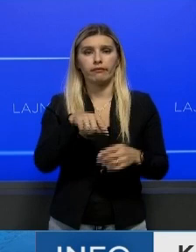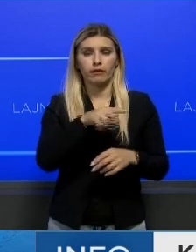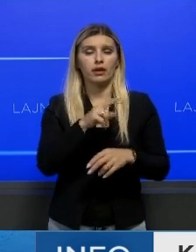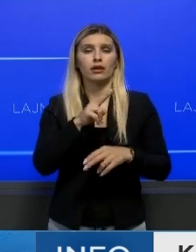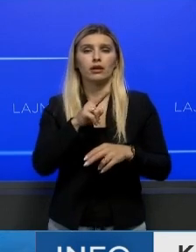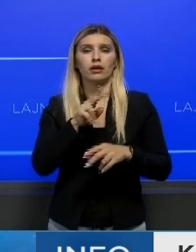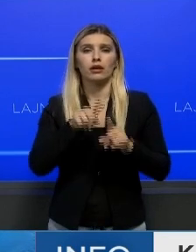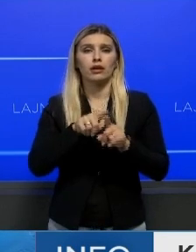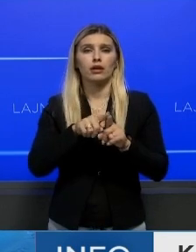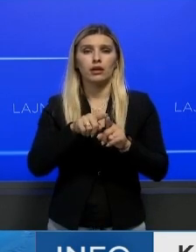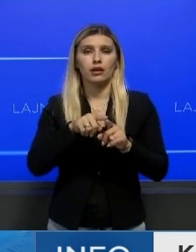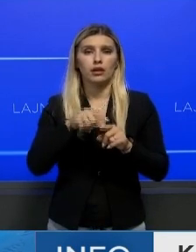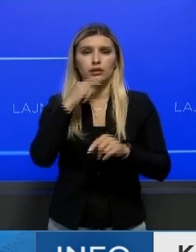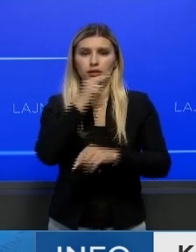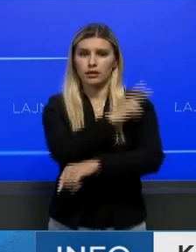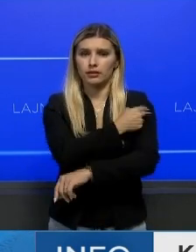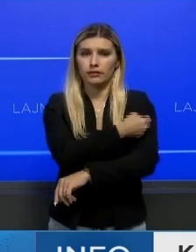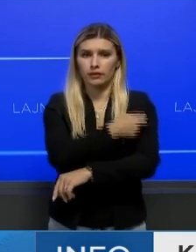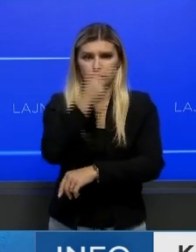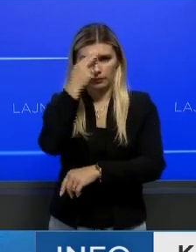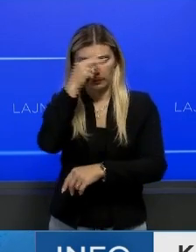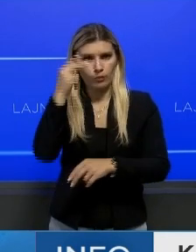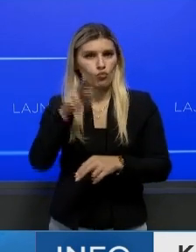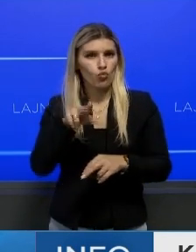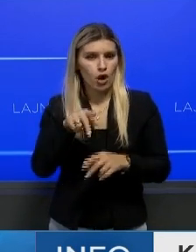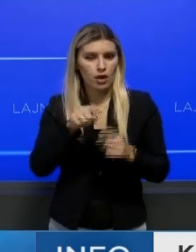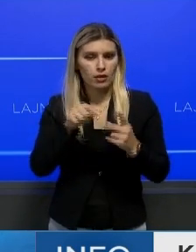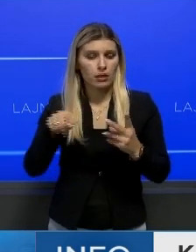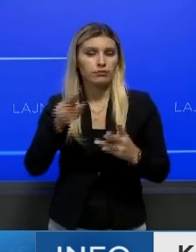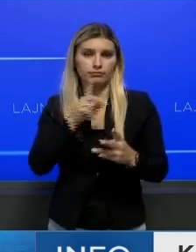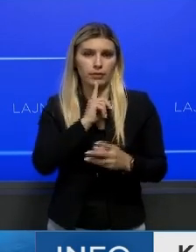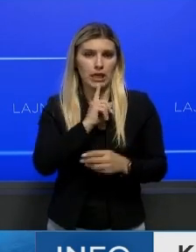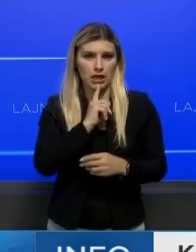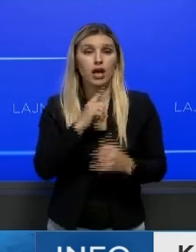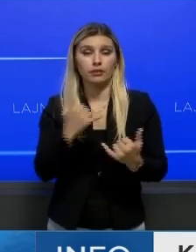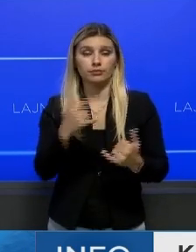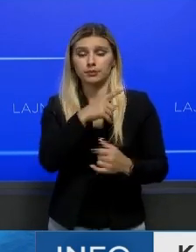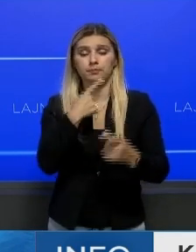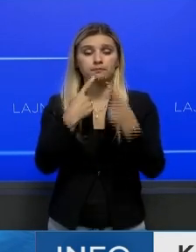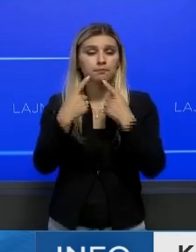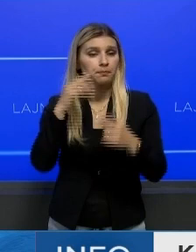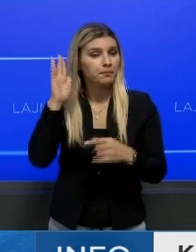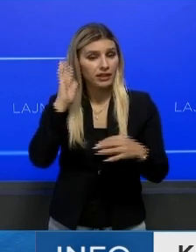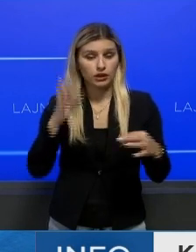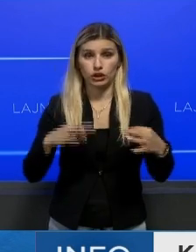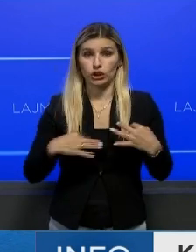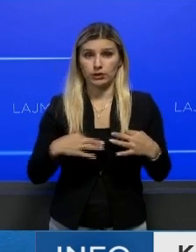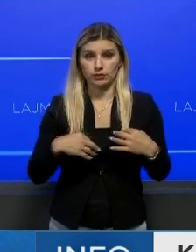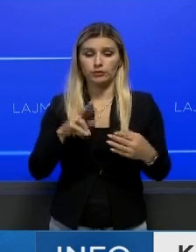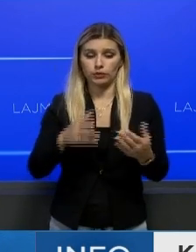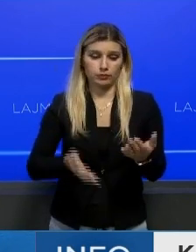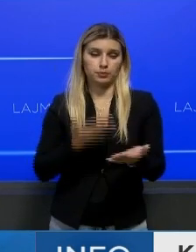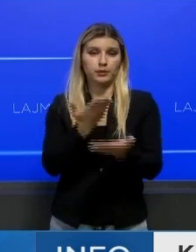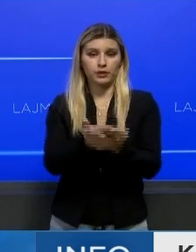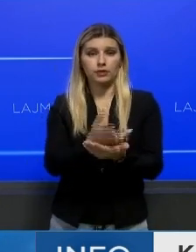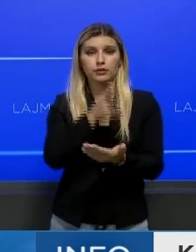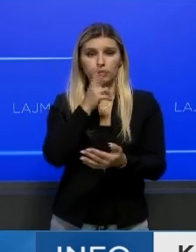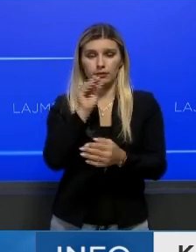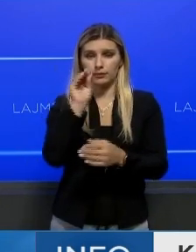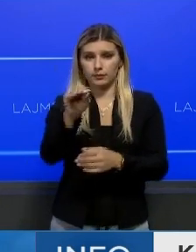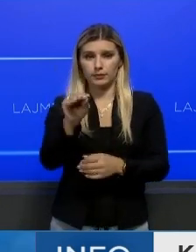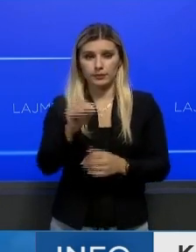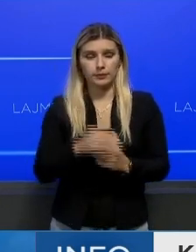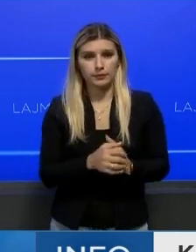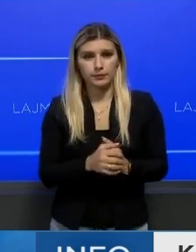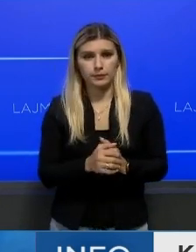dhe se i përket stafit infermjeror ne në diskutimet me Ministrinë shëndetsin se kemi paracit këtë kërkes.